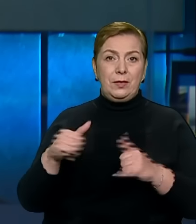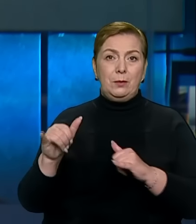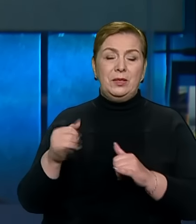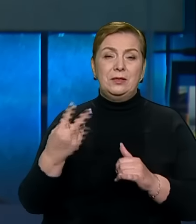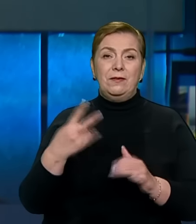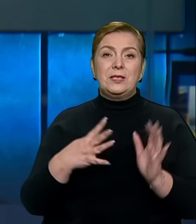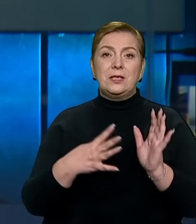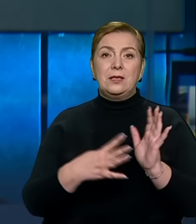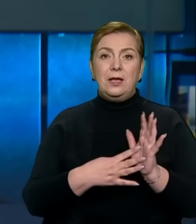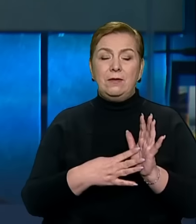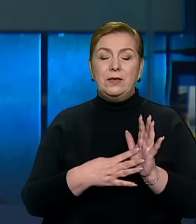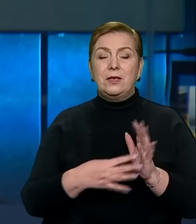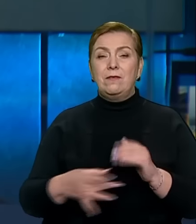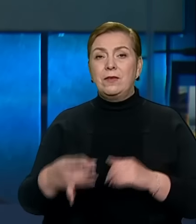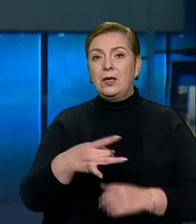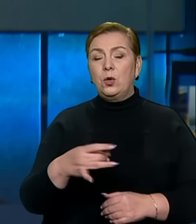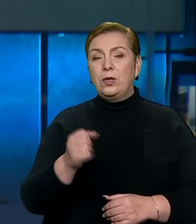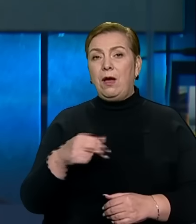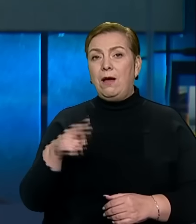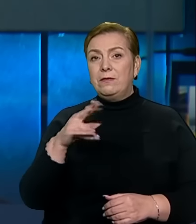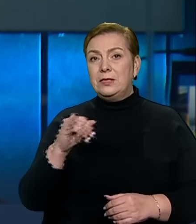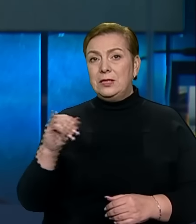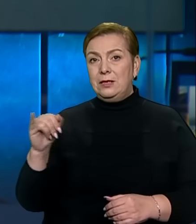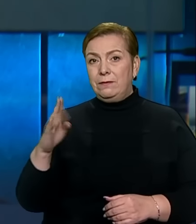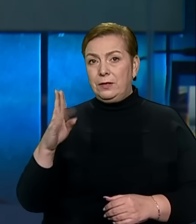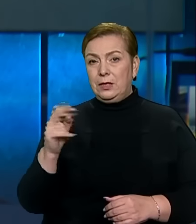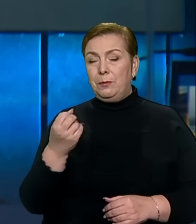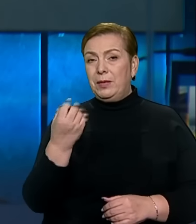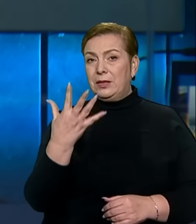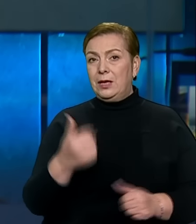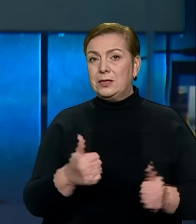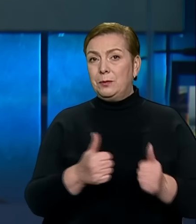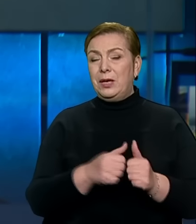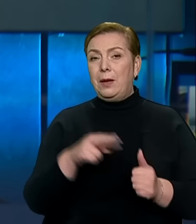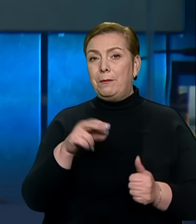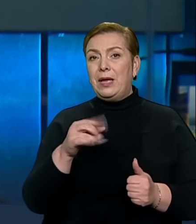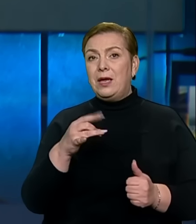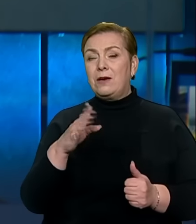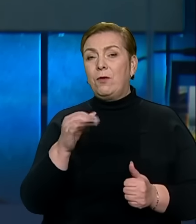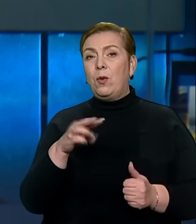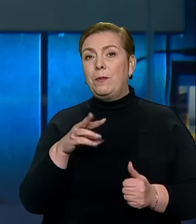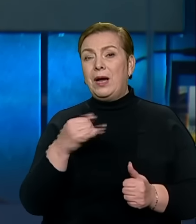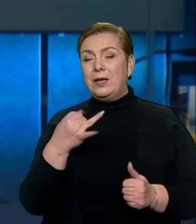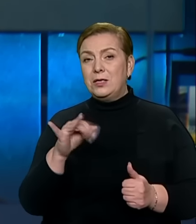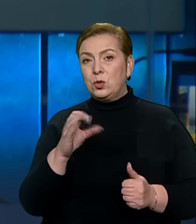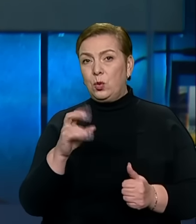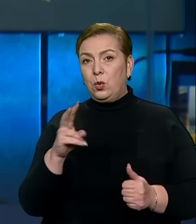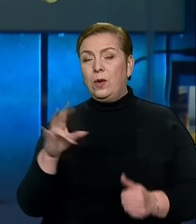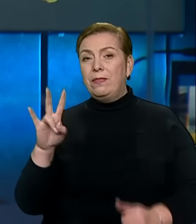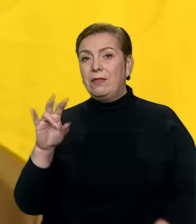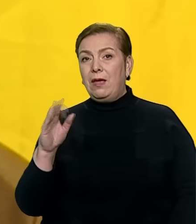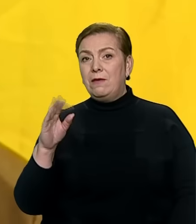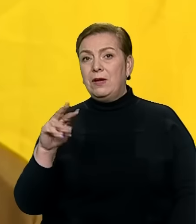29 в районі Авдіївки та ще 15 біля Первомайського та Невельського.